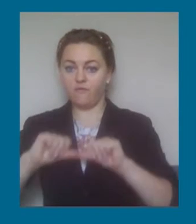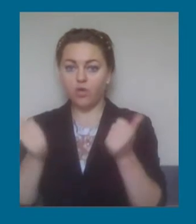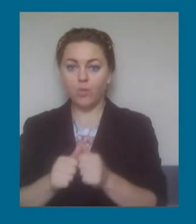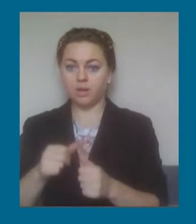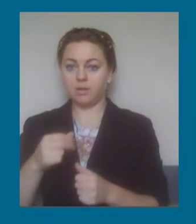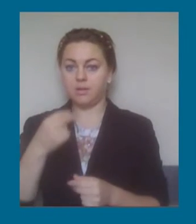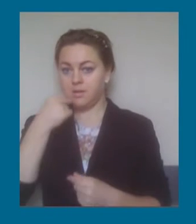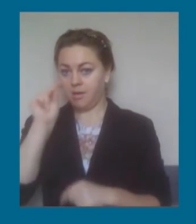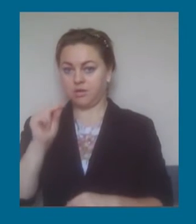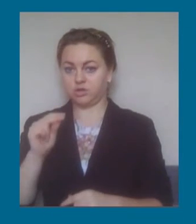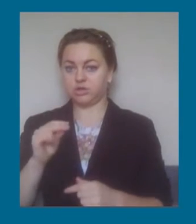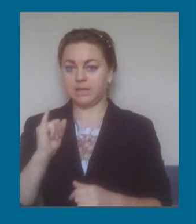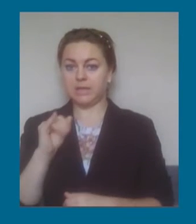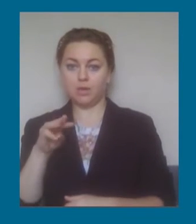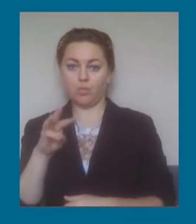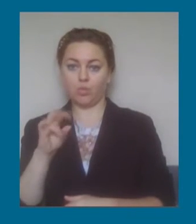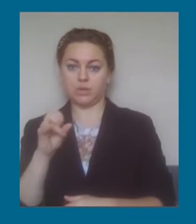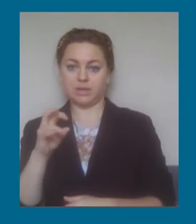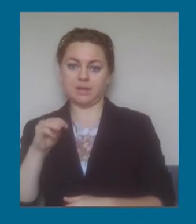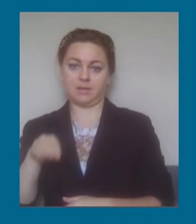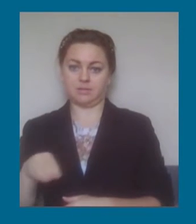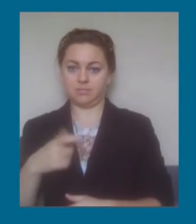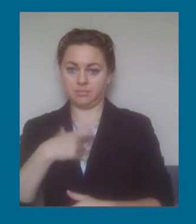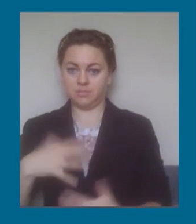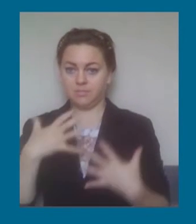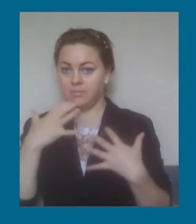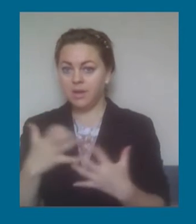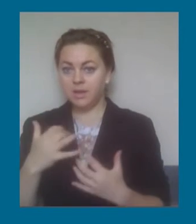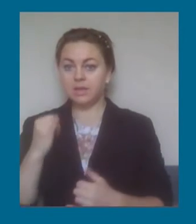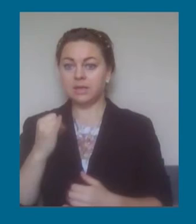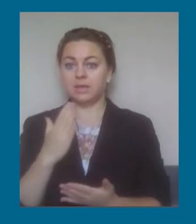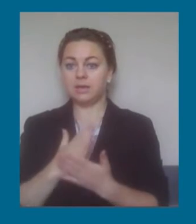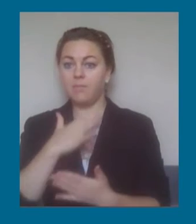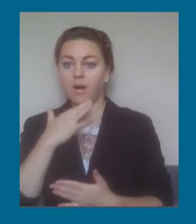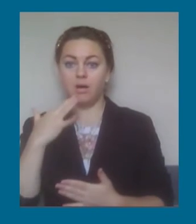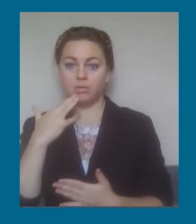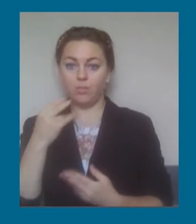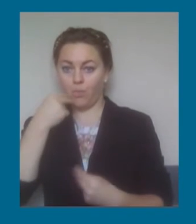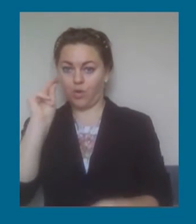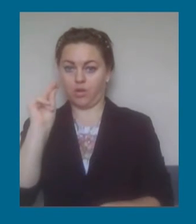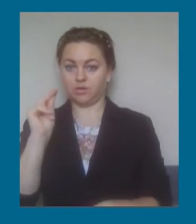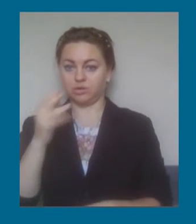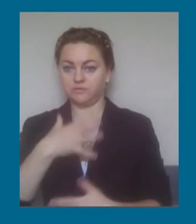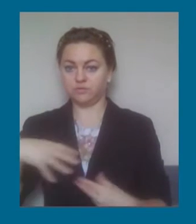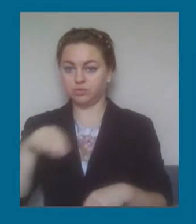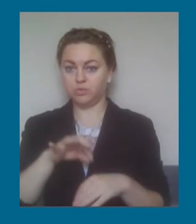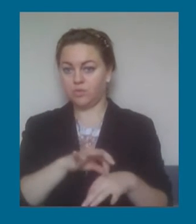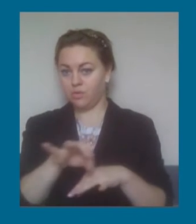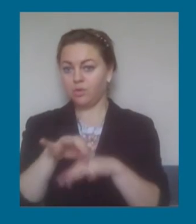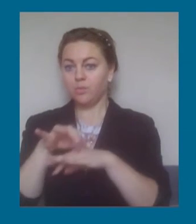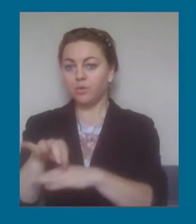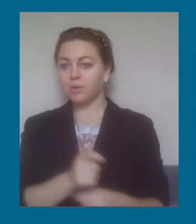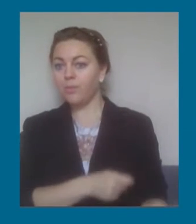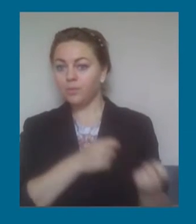всю логістику процесу. Тобто якщо в нас є, наприклад, поставка 2 мільйони доз модерни, то ми зможемо